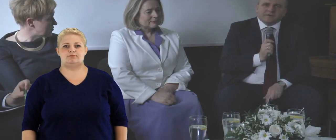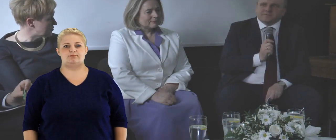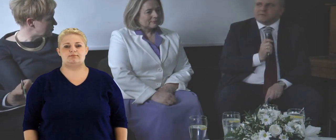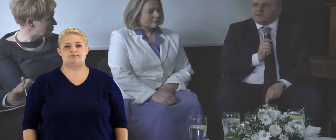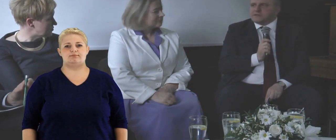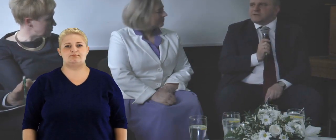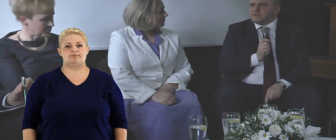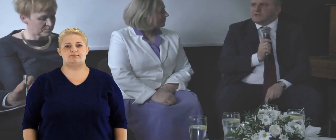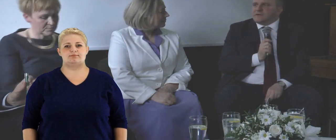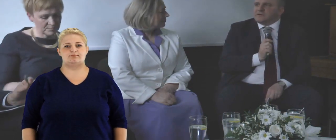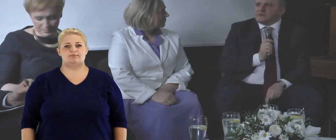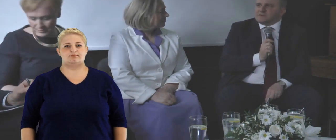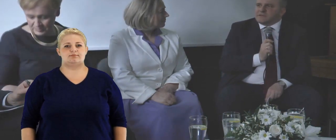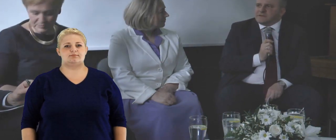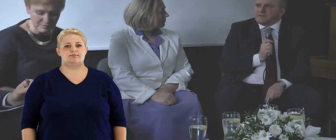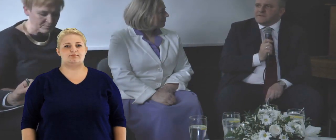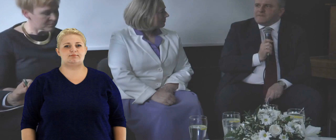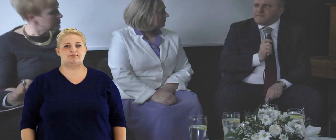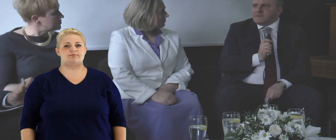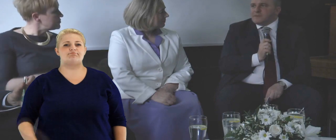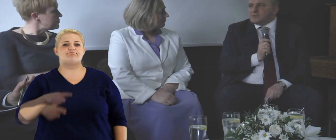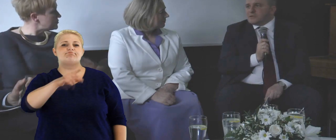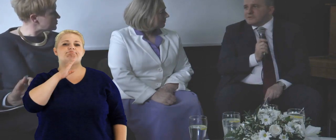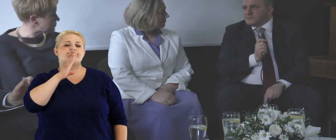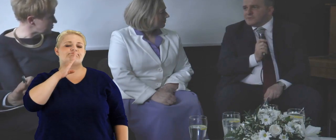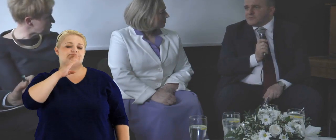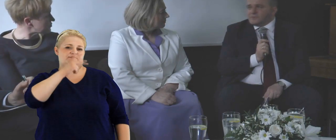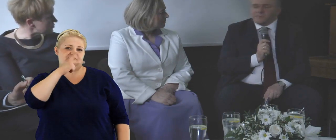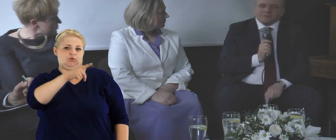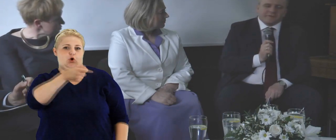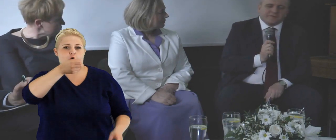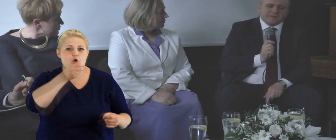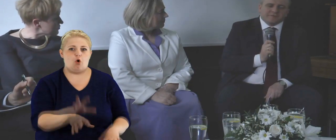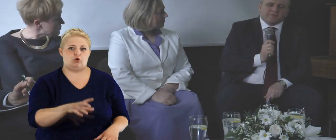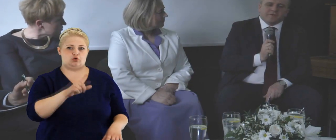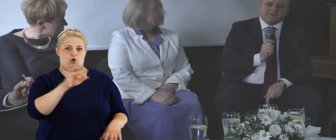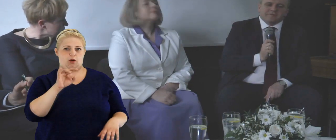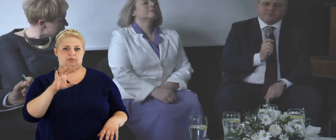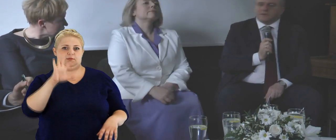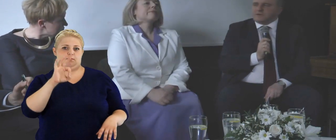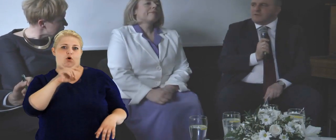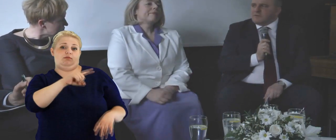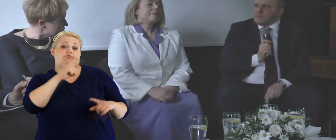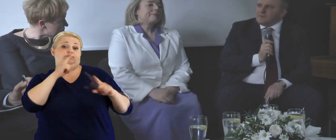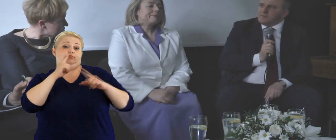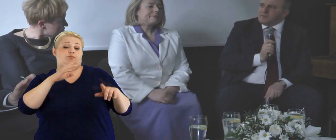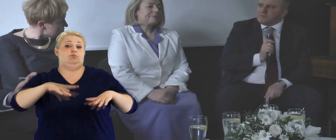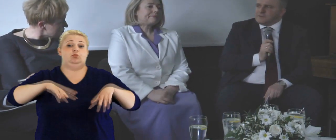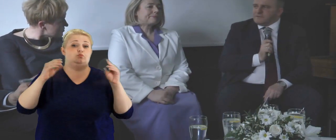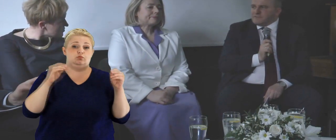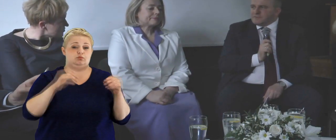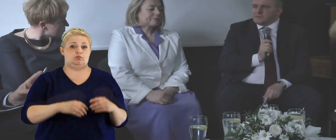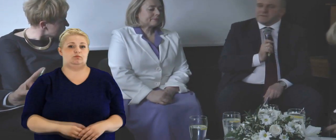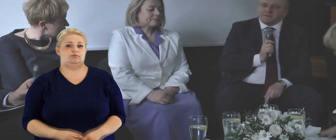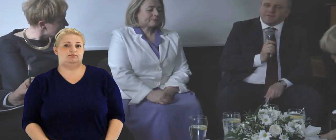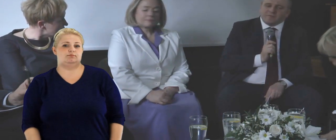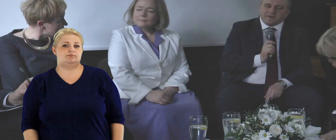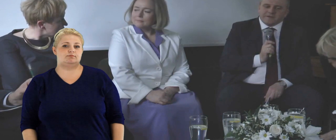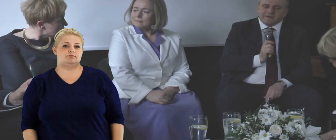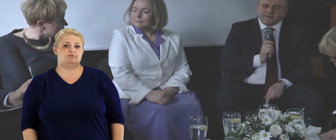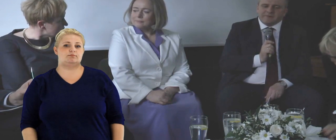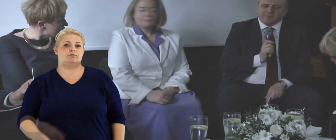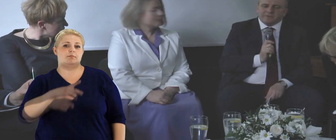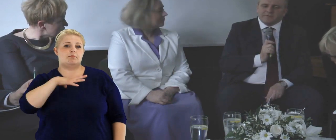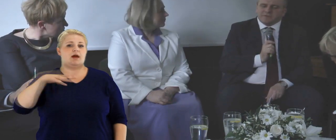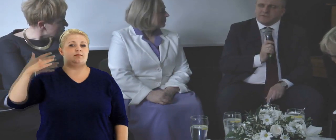gospodarczy jako na rodzaj gorszego lobbyingu, bo już tutaj w tej rozmowie początkowo pani profesor nam wyłożyła całą